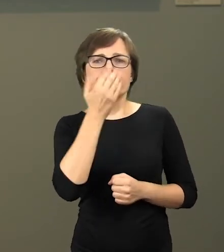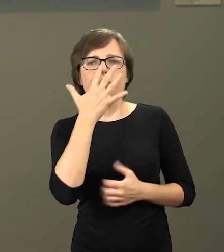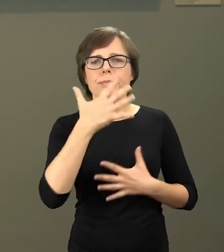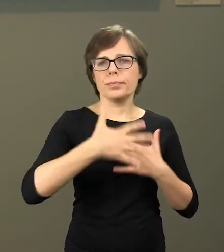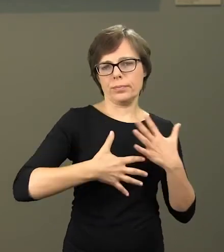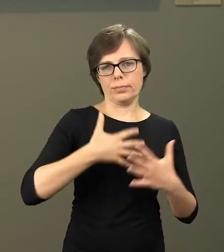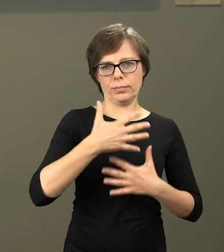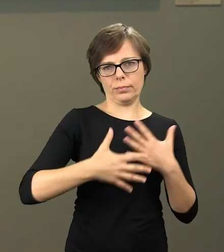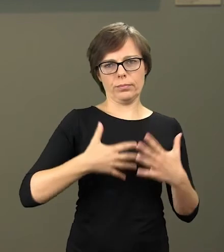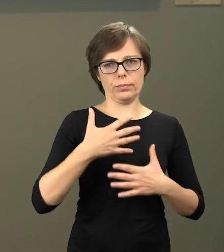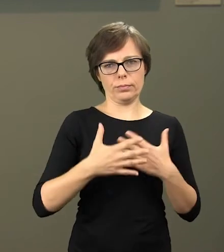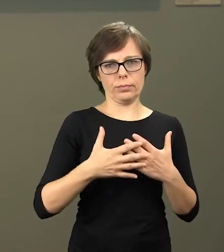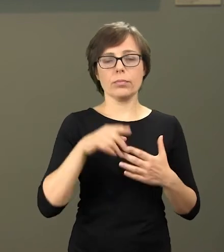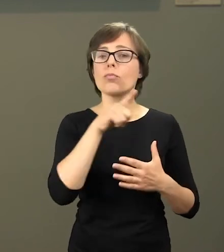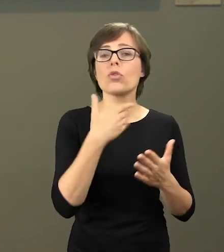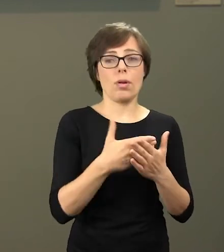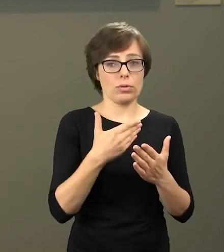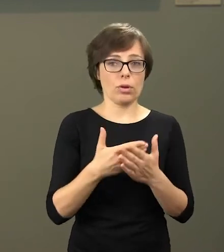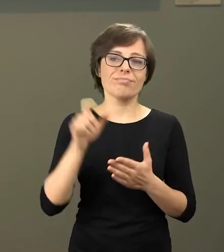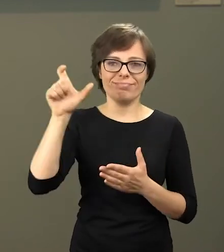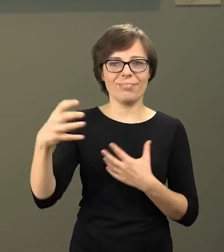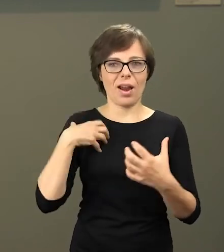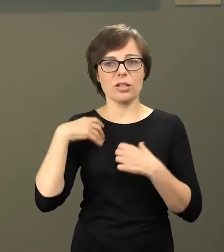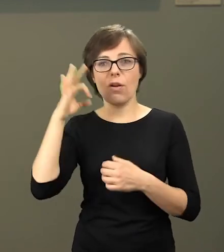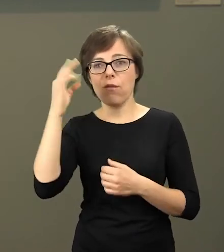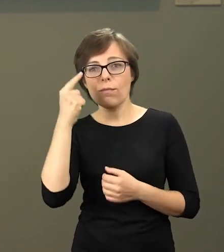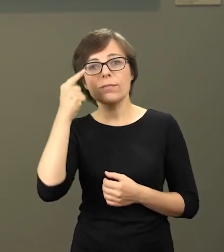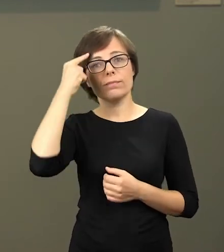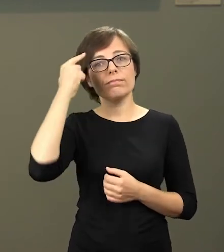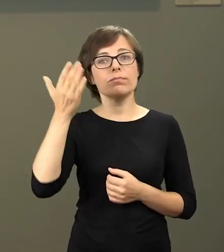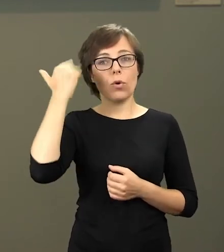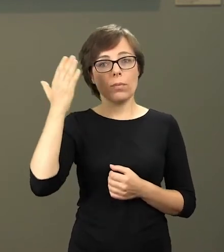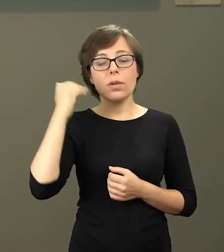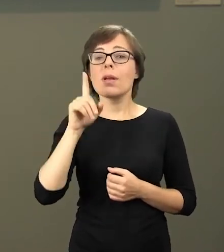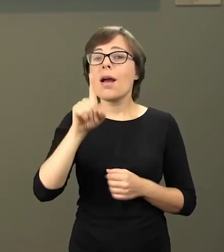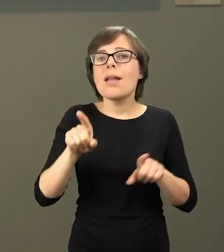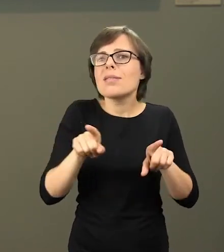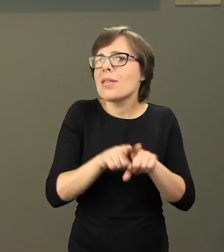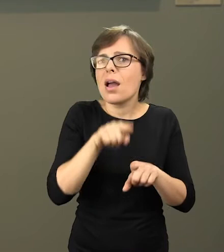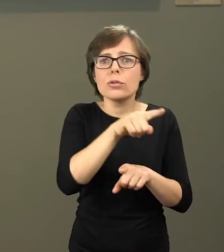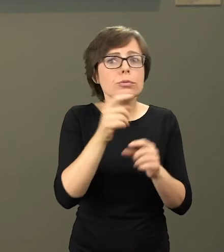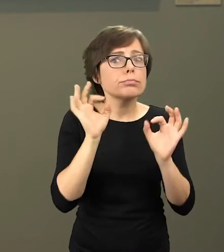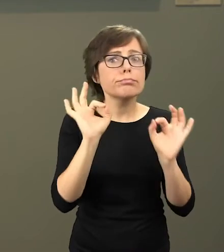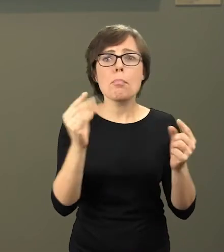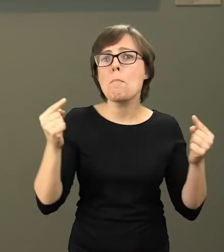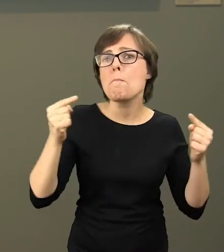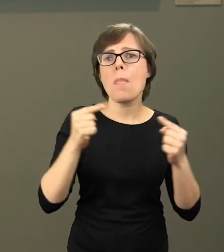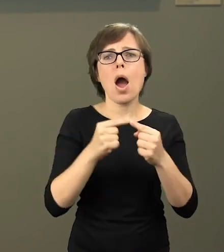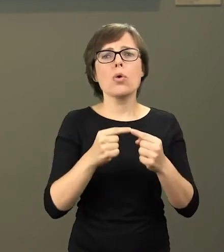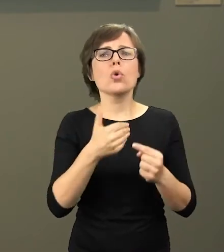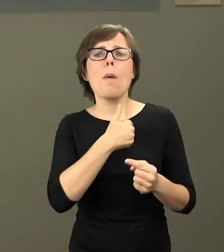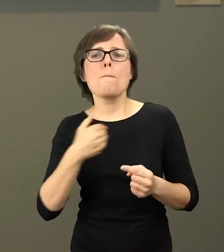wynika i ze wspomnień artysty, ale również z charakteru polskiego